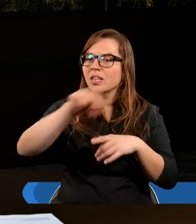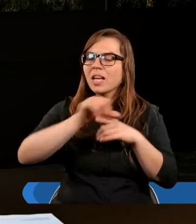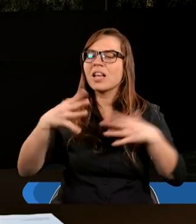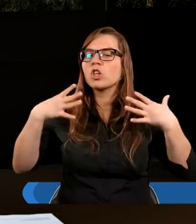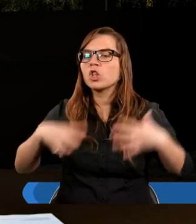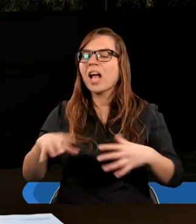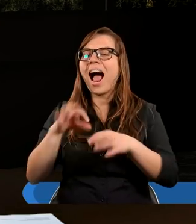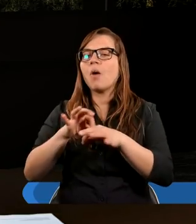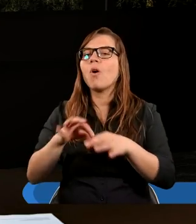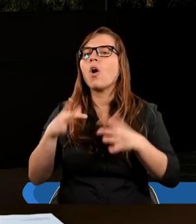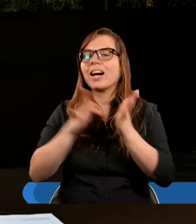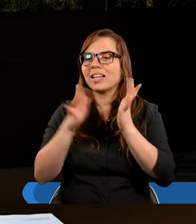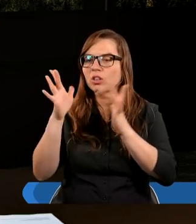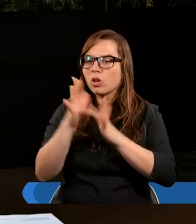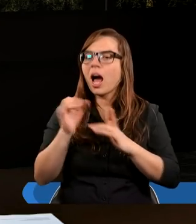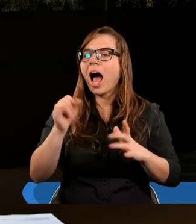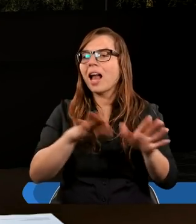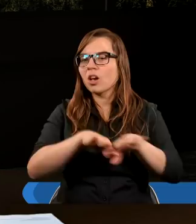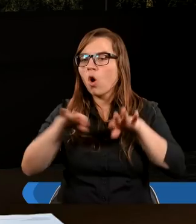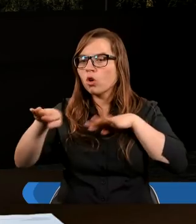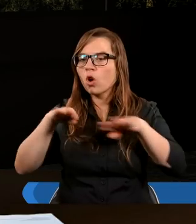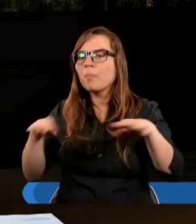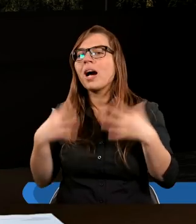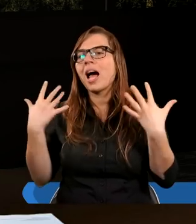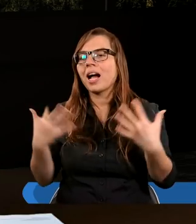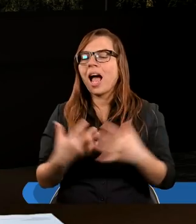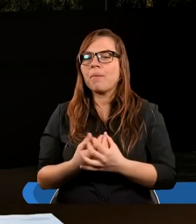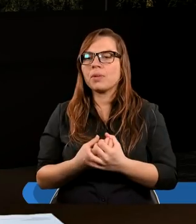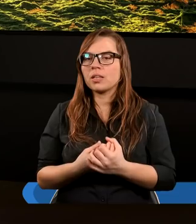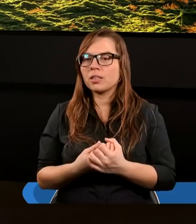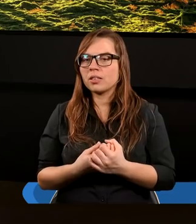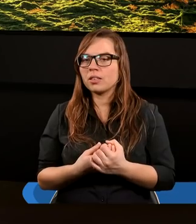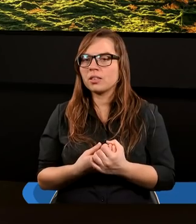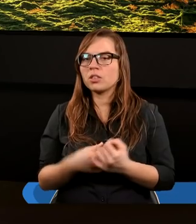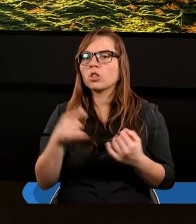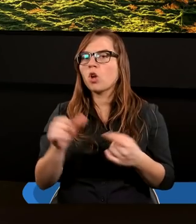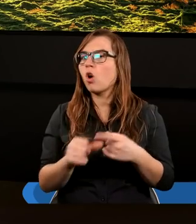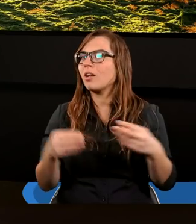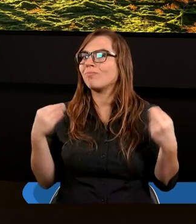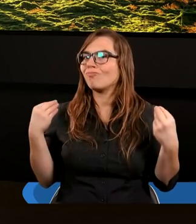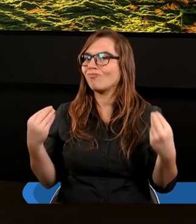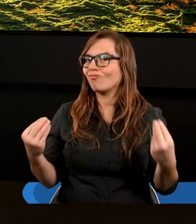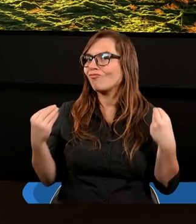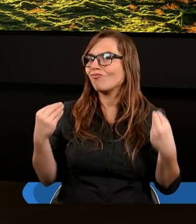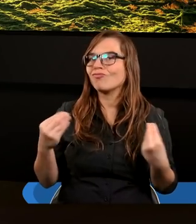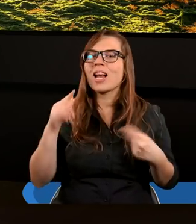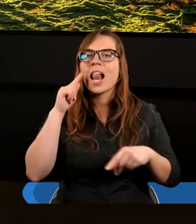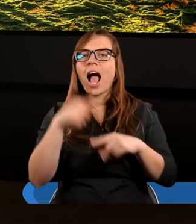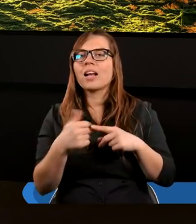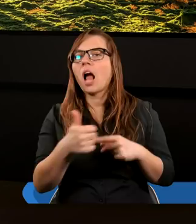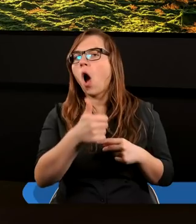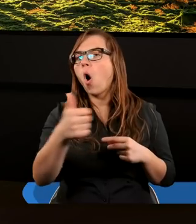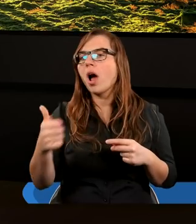ciałą chrystusowym, a z osobna członkami. To jest piękna lekcja o jedności.